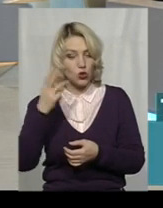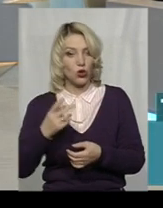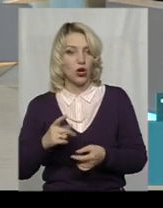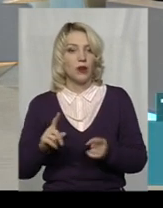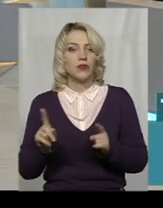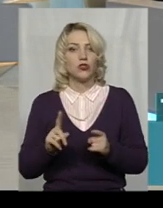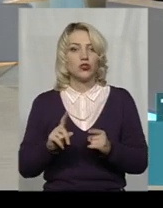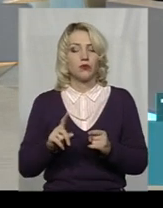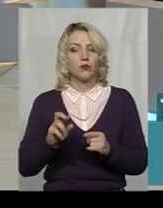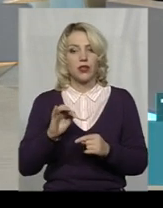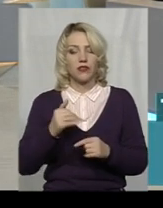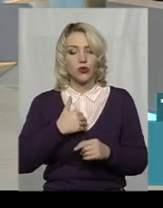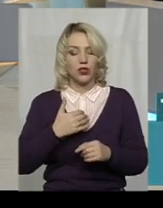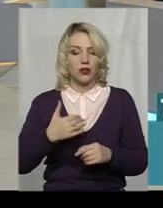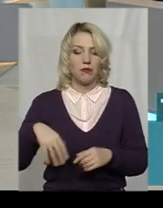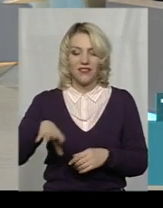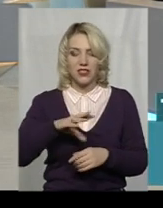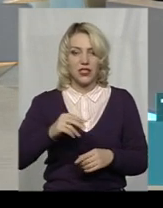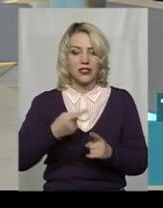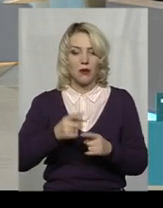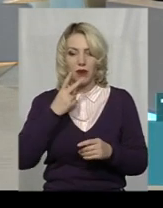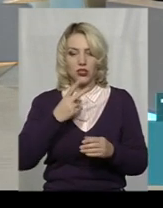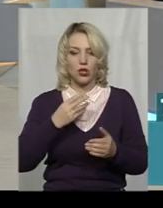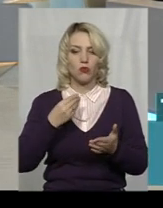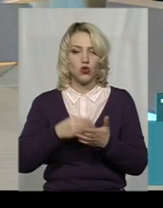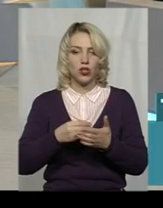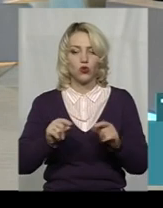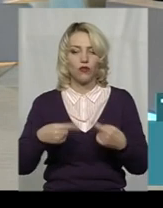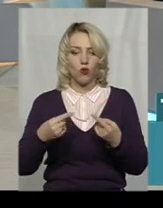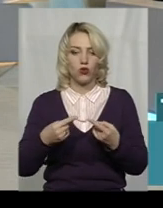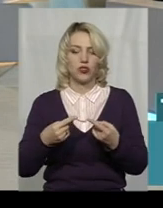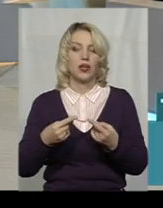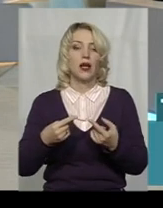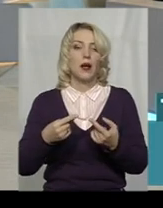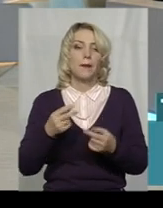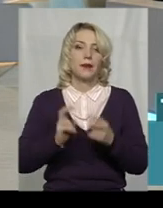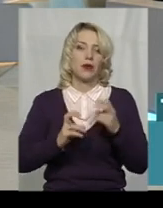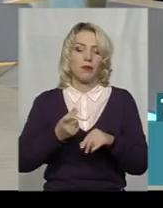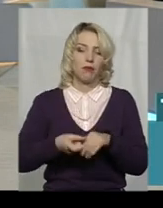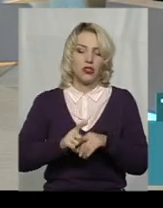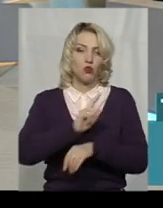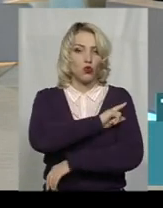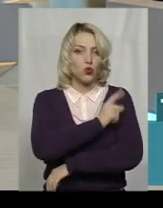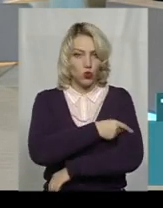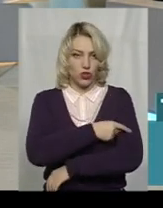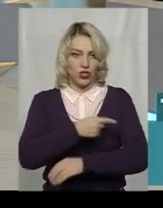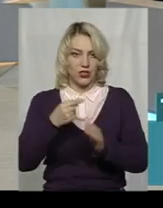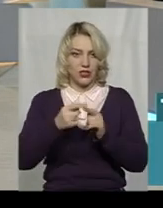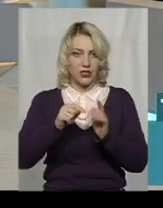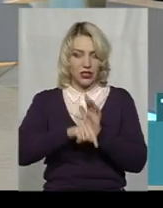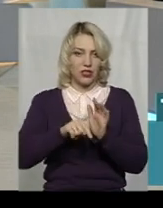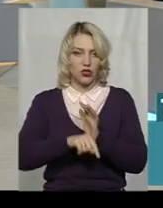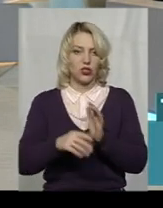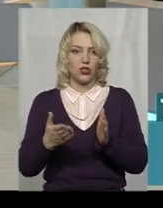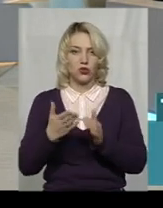чого, напевно, хотіли б усі, це бачити якісь бюджетуутворюючі підприємства більш потужні. Це не означає, що якщо їх вже